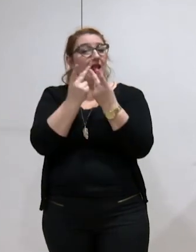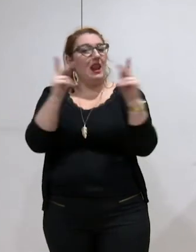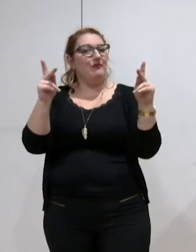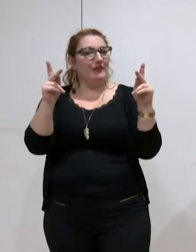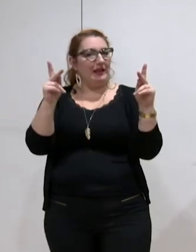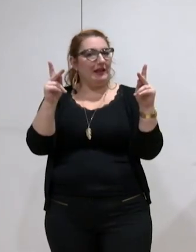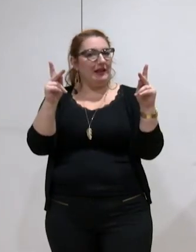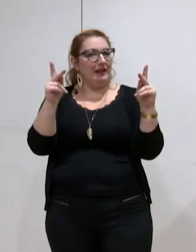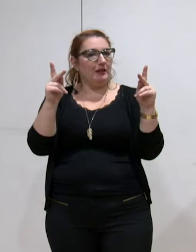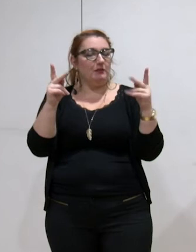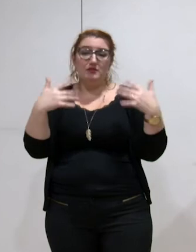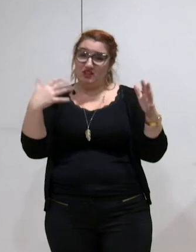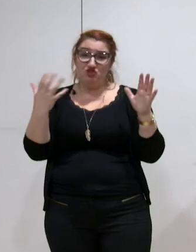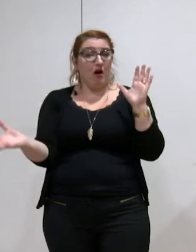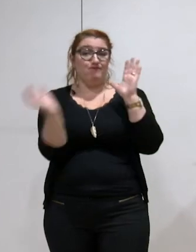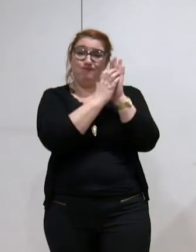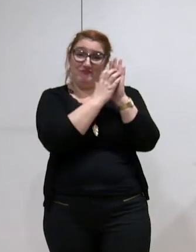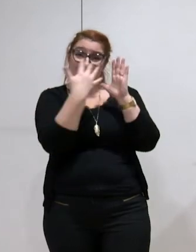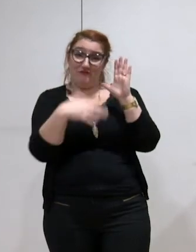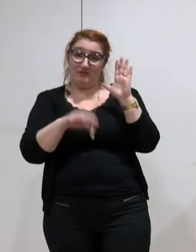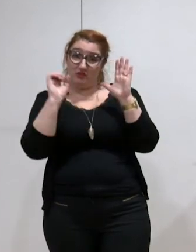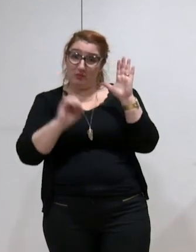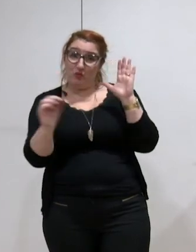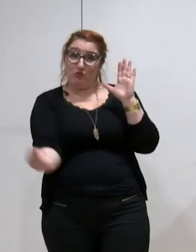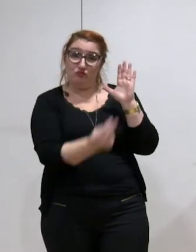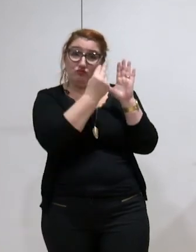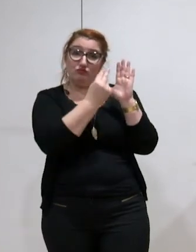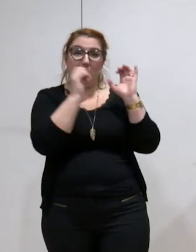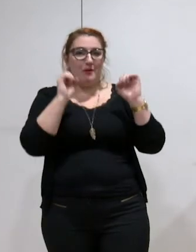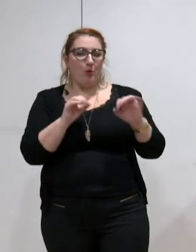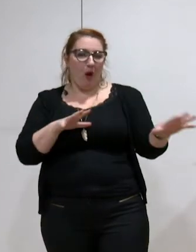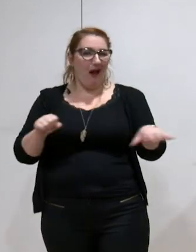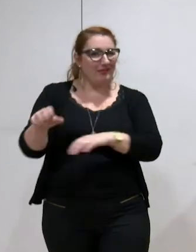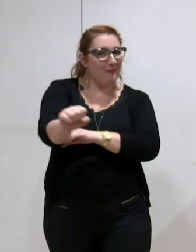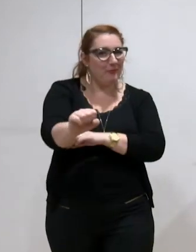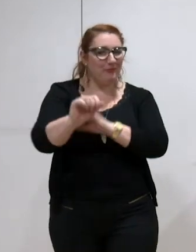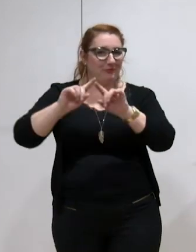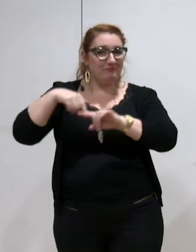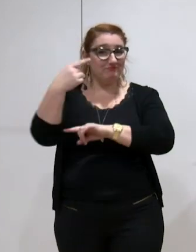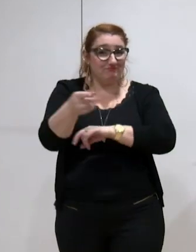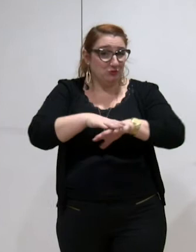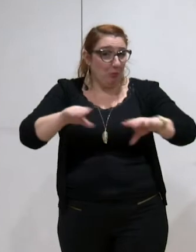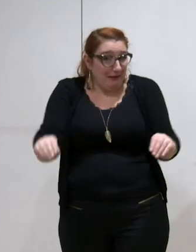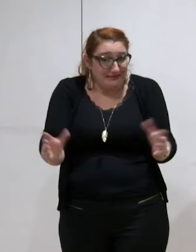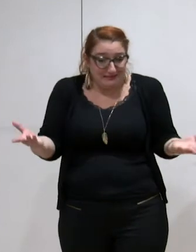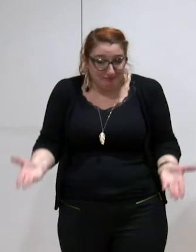pour ceux qui voudront, il est mis déjà sur le site ville, donc vous pouvez vous faire une séance de rattrapage quasiment en direct.